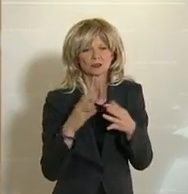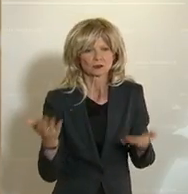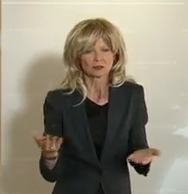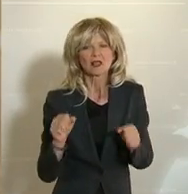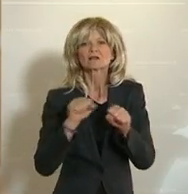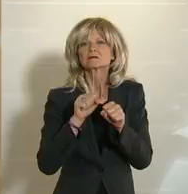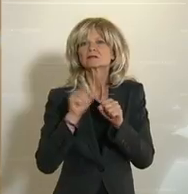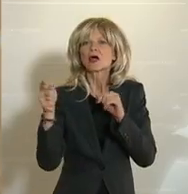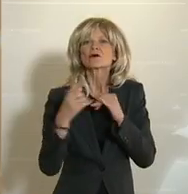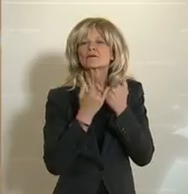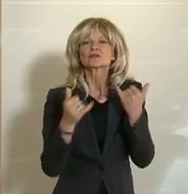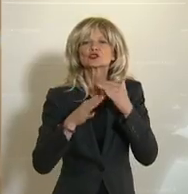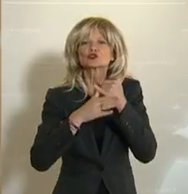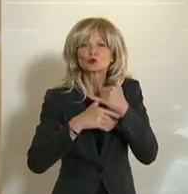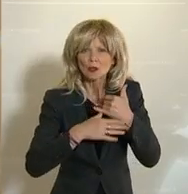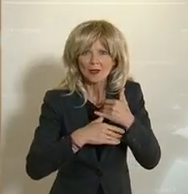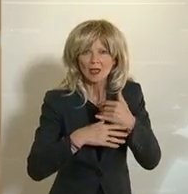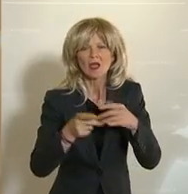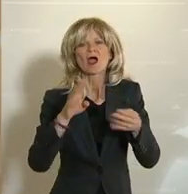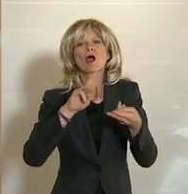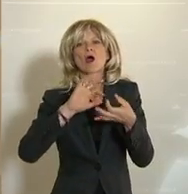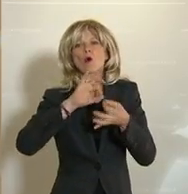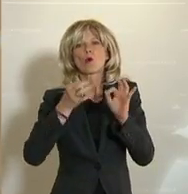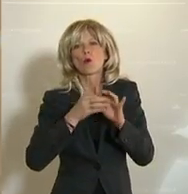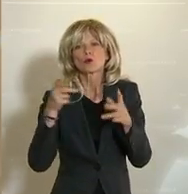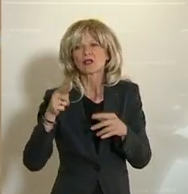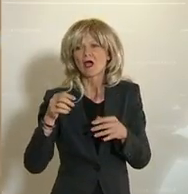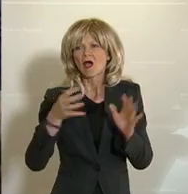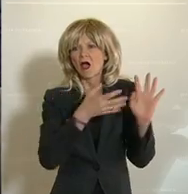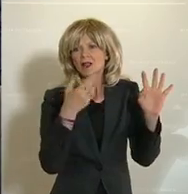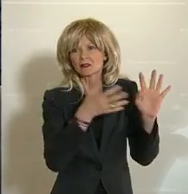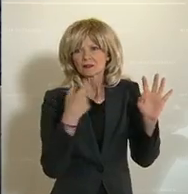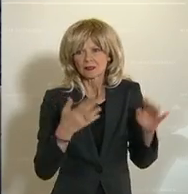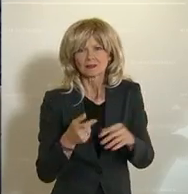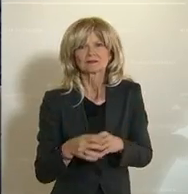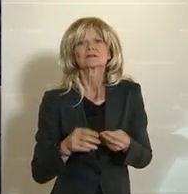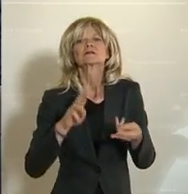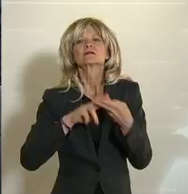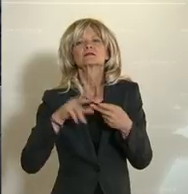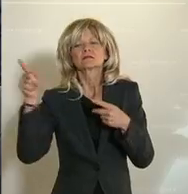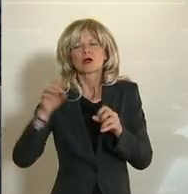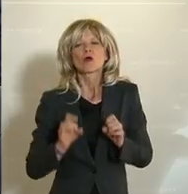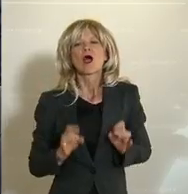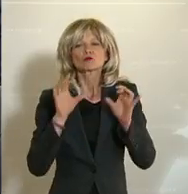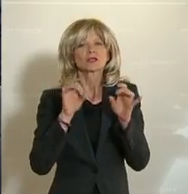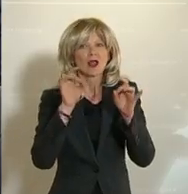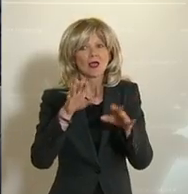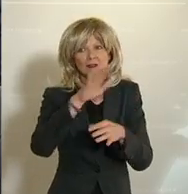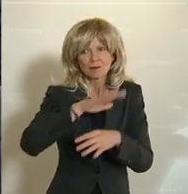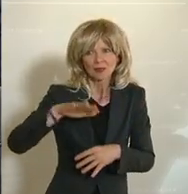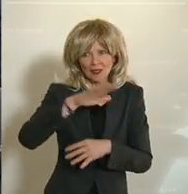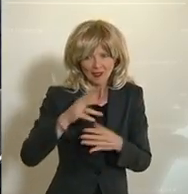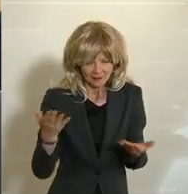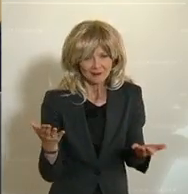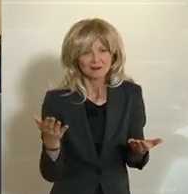Argentinien oder im Bereich von Ozeanien, Australien sind zu dieser